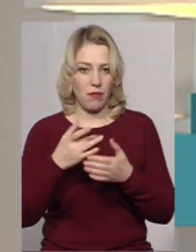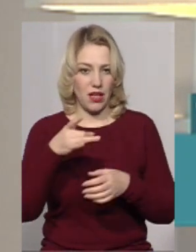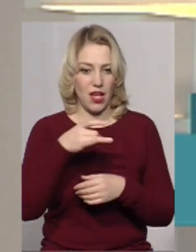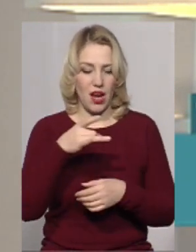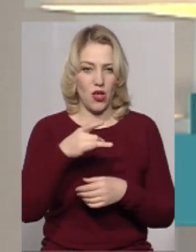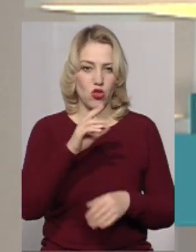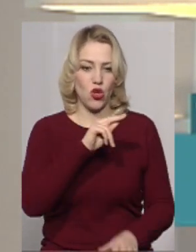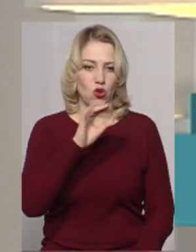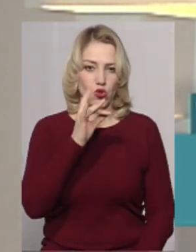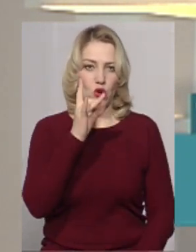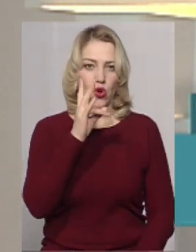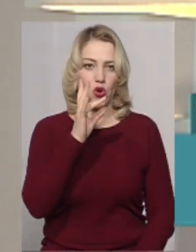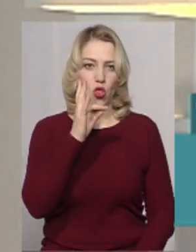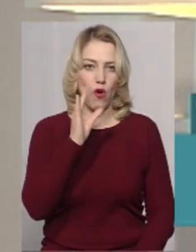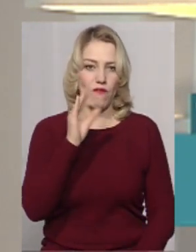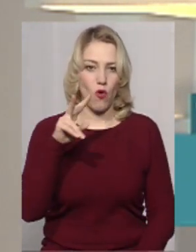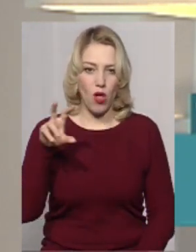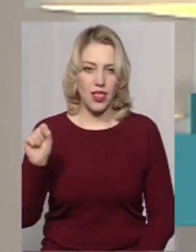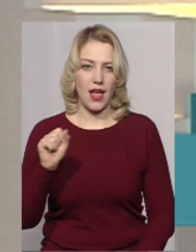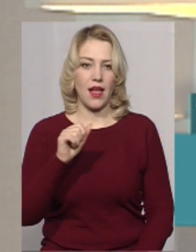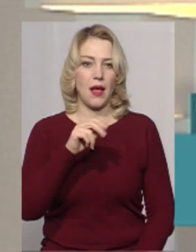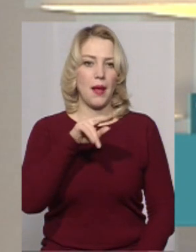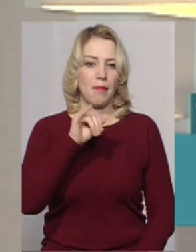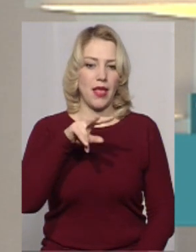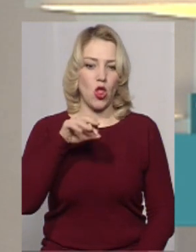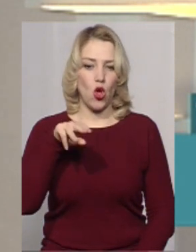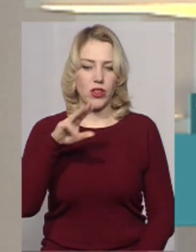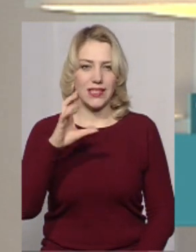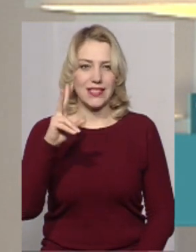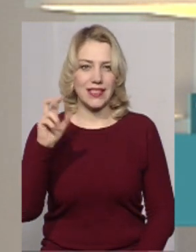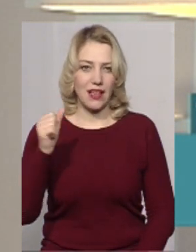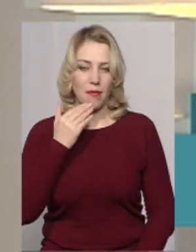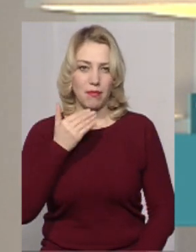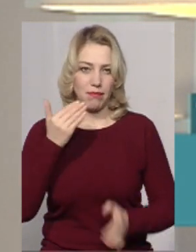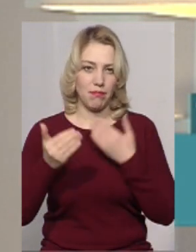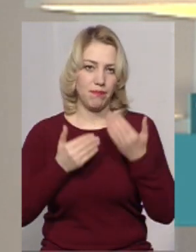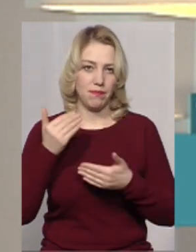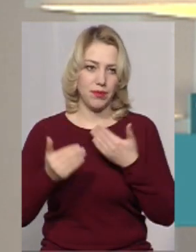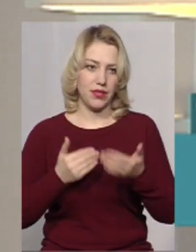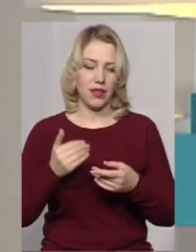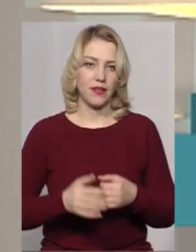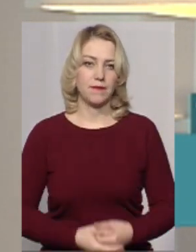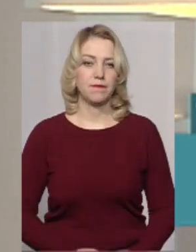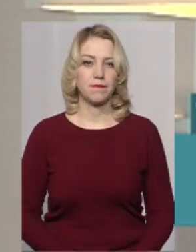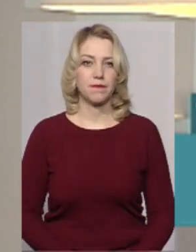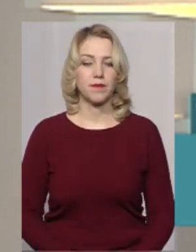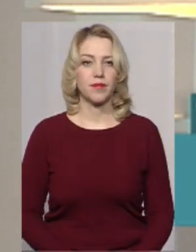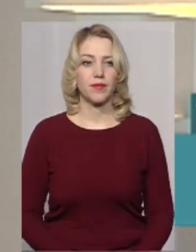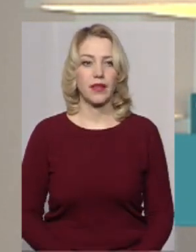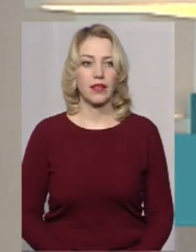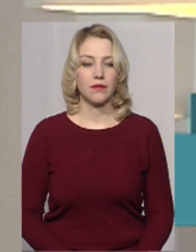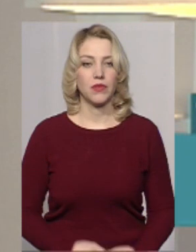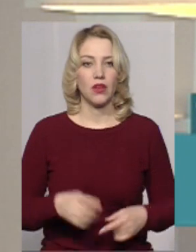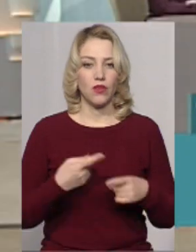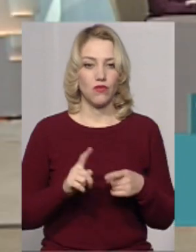Чорновола, район Пілоцька, от, в такому, ну, в цьому мікрорайоні. Дякуємо вам.